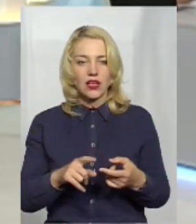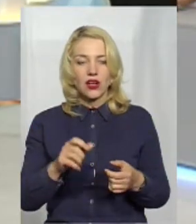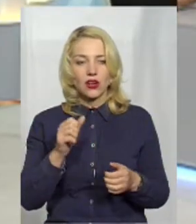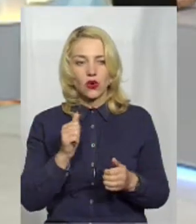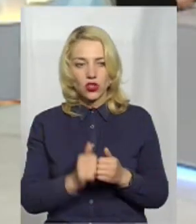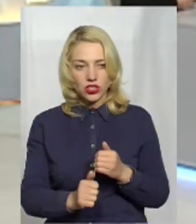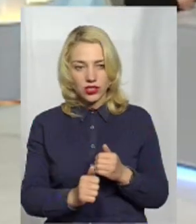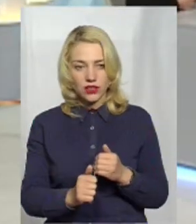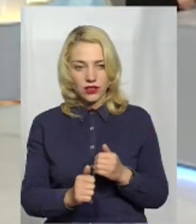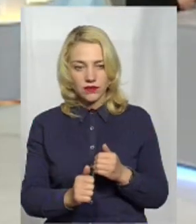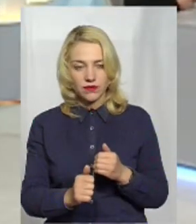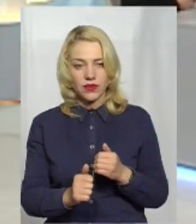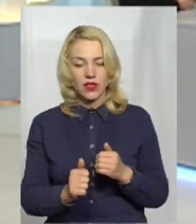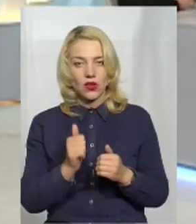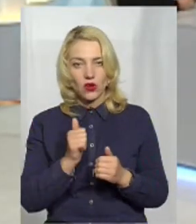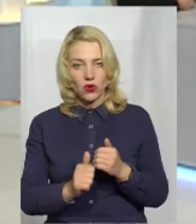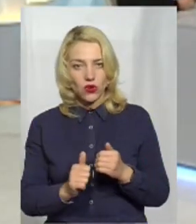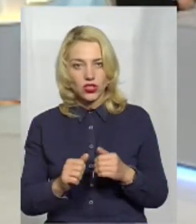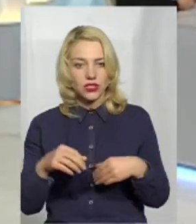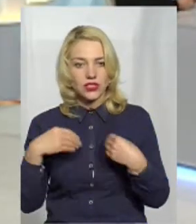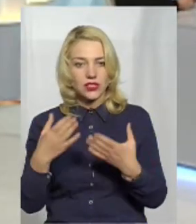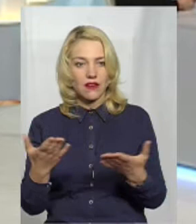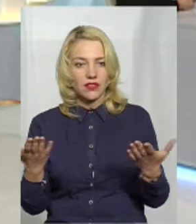кожен